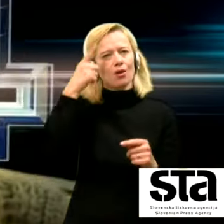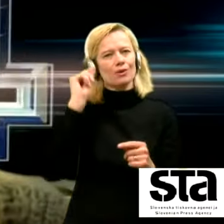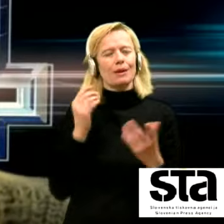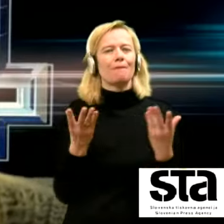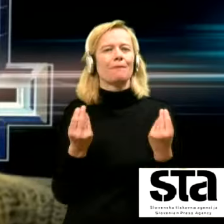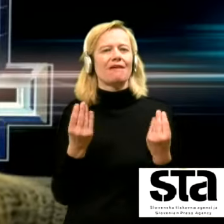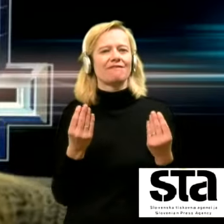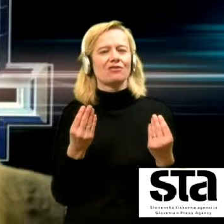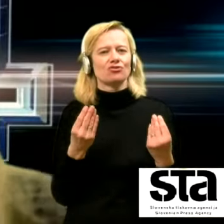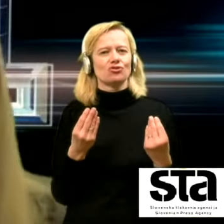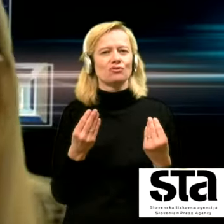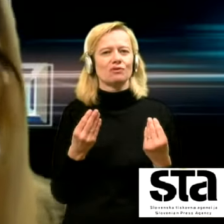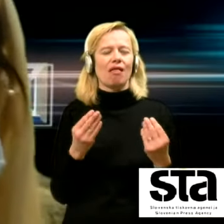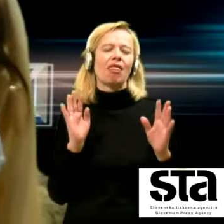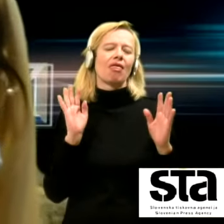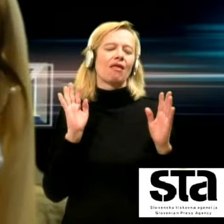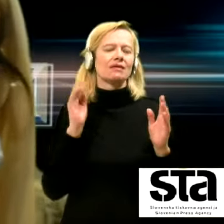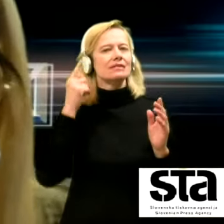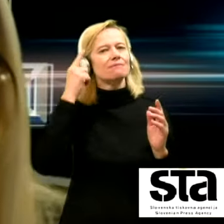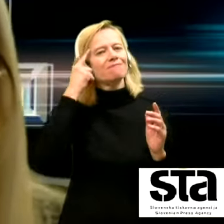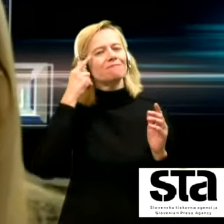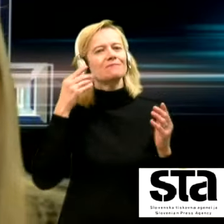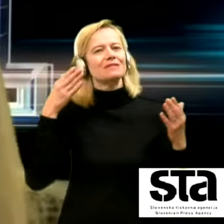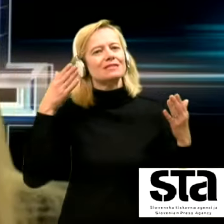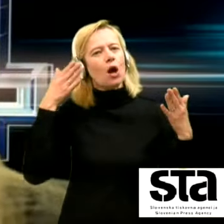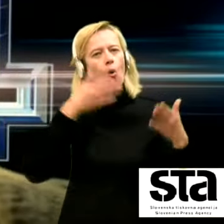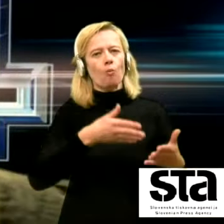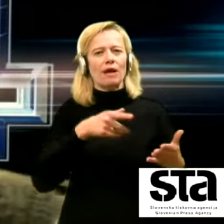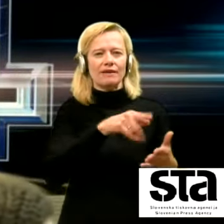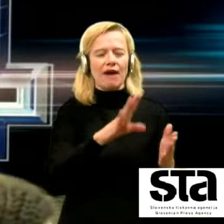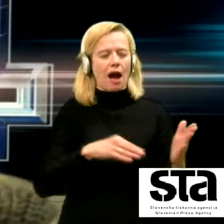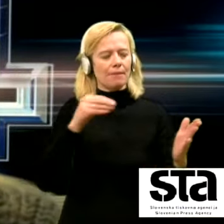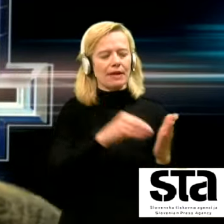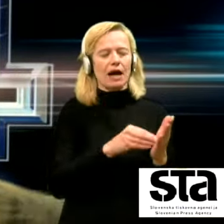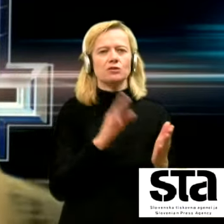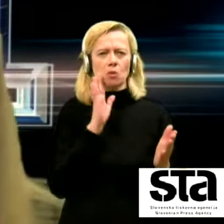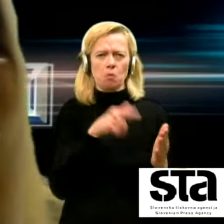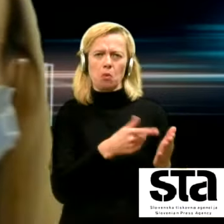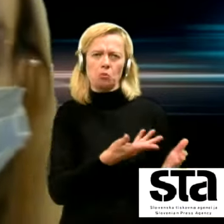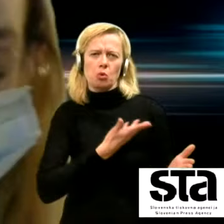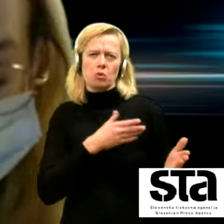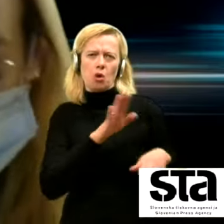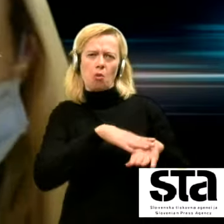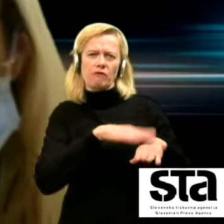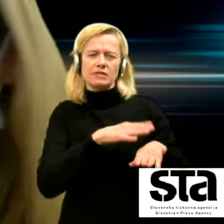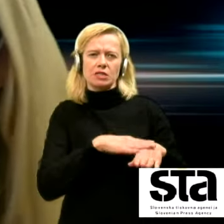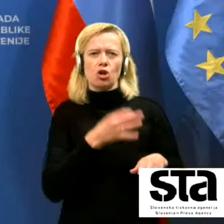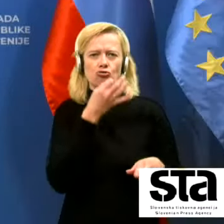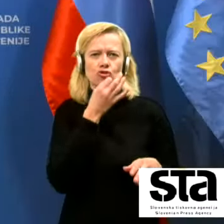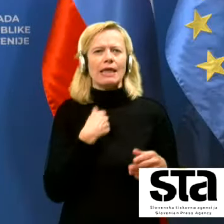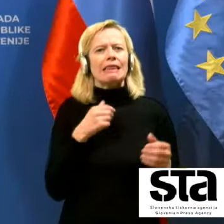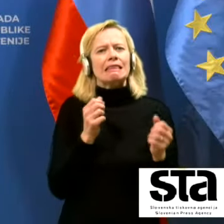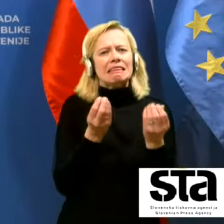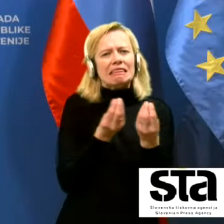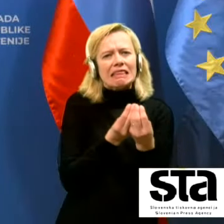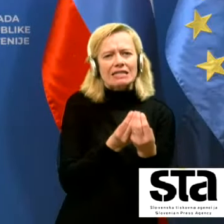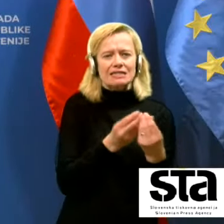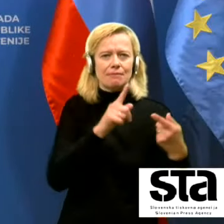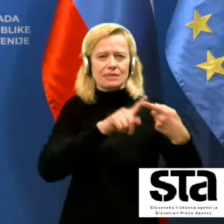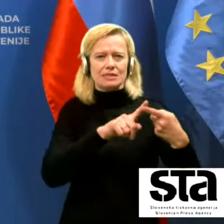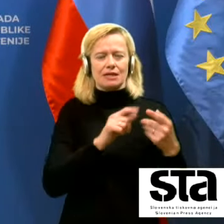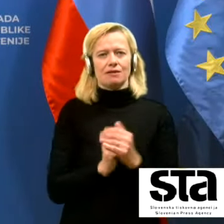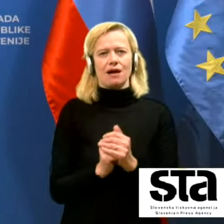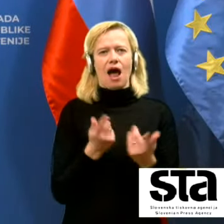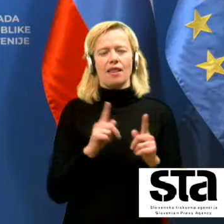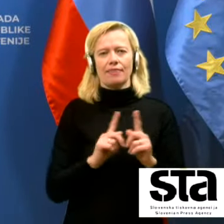zanašali, da jih bo že aplikacija obvestila o tem, ali so bili v tosnem stiku ali ne. Hvala. Ja, hvala lepa.